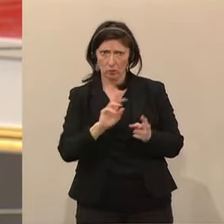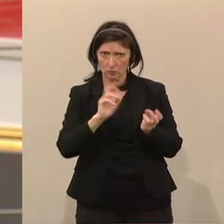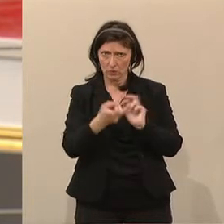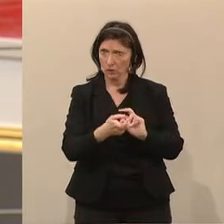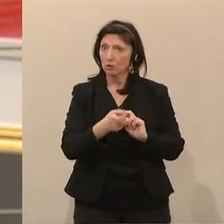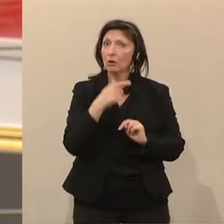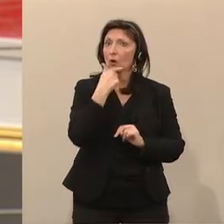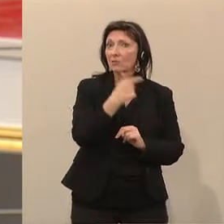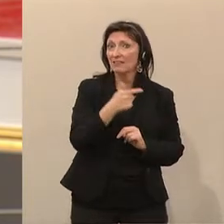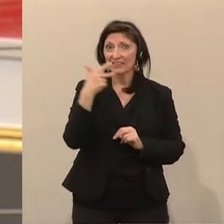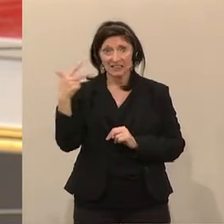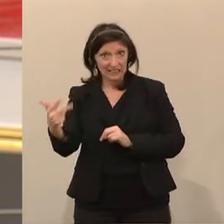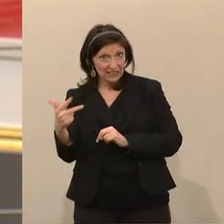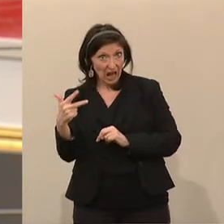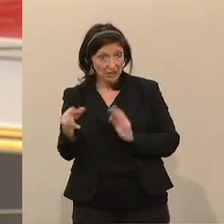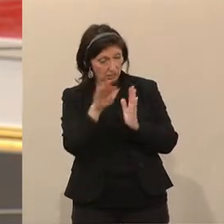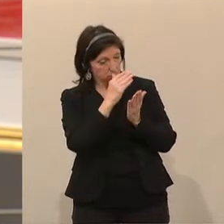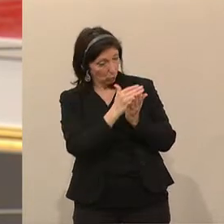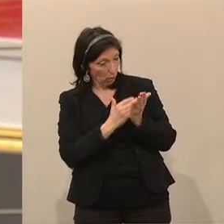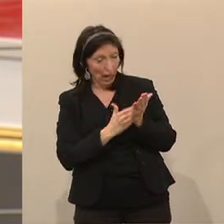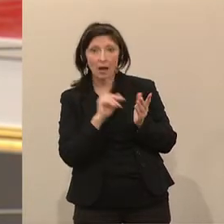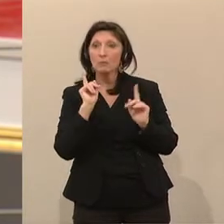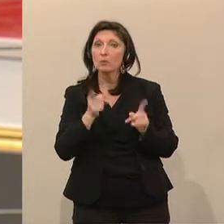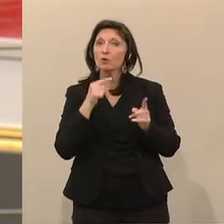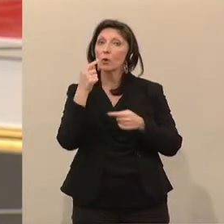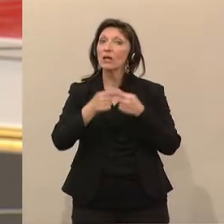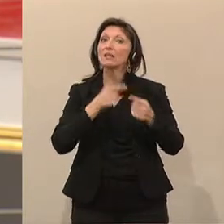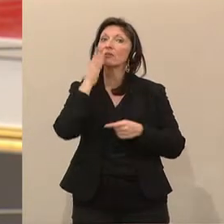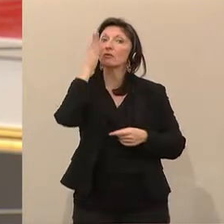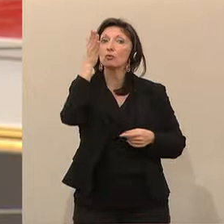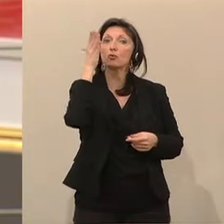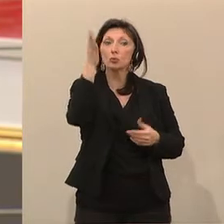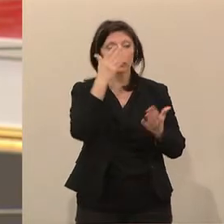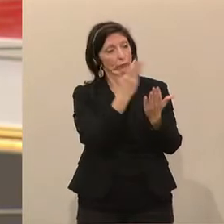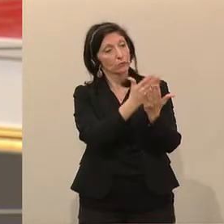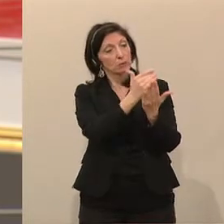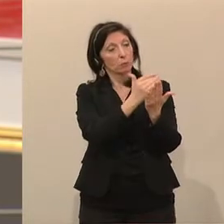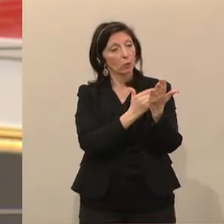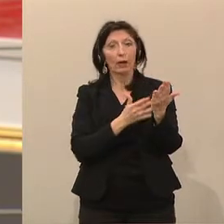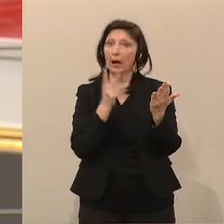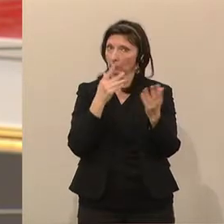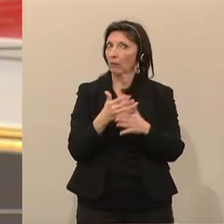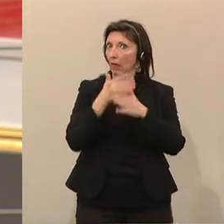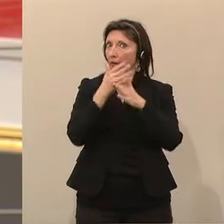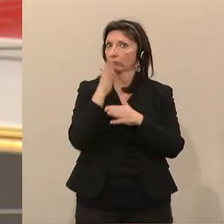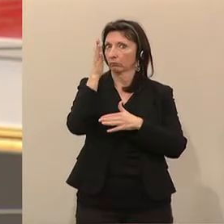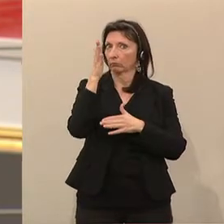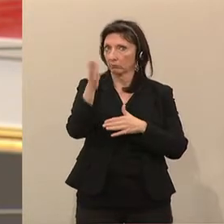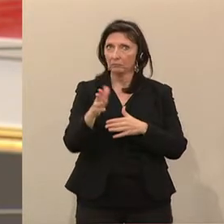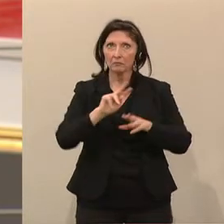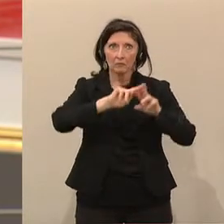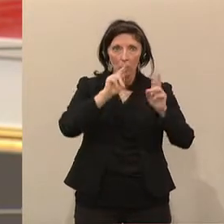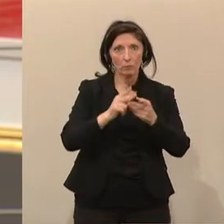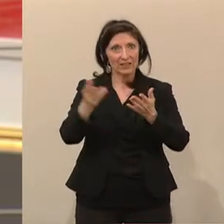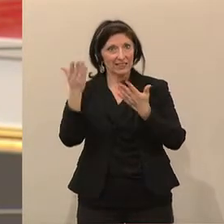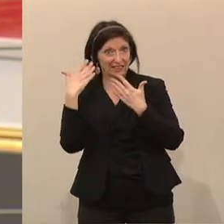2030 für nachhaltige Entwicklung, die uns eine wichtige Orientierung gibt. Der Bereich Umwelt und Klima wird ein ganz